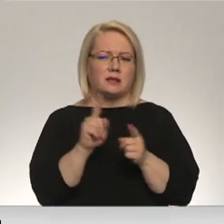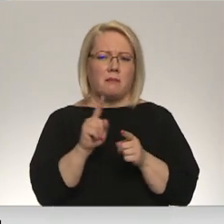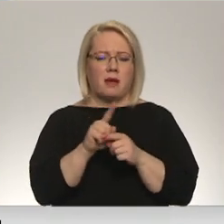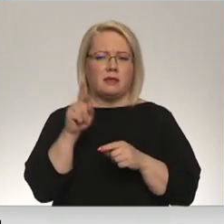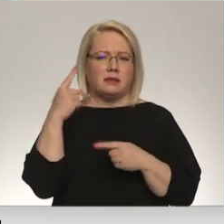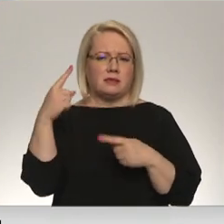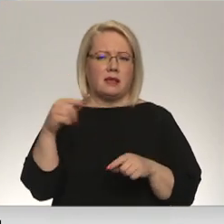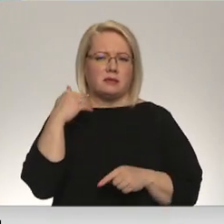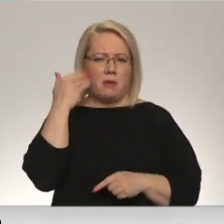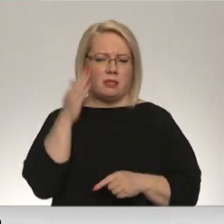Zobaloda, Māris Jurgensons, Latvijas Televija.